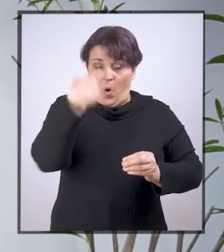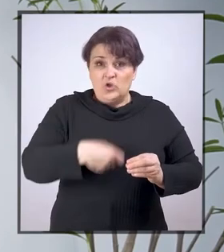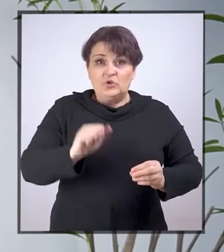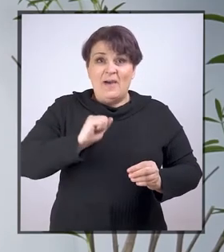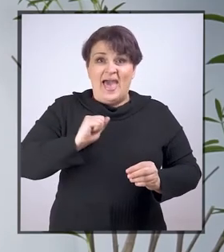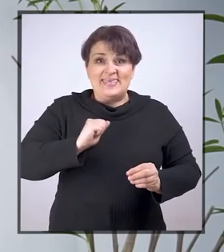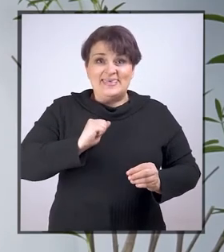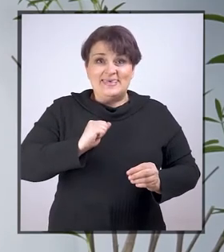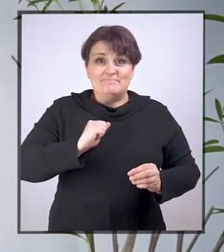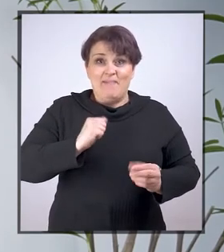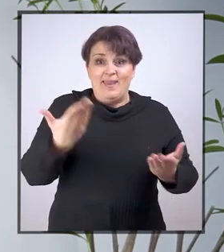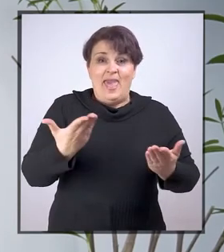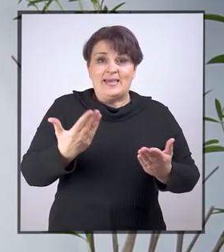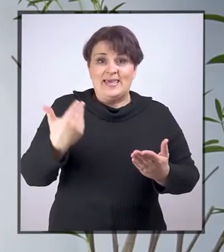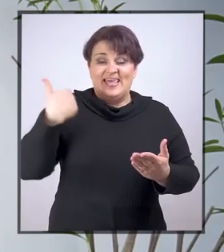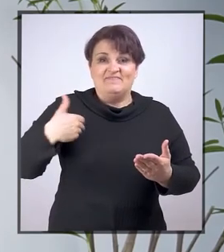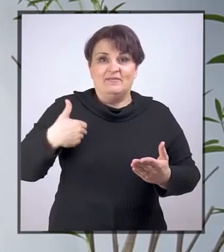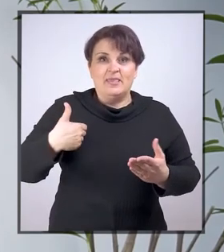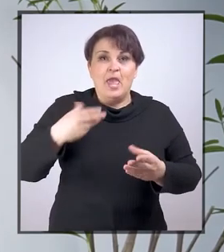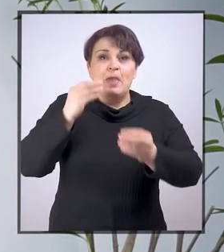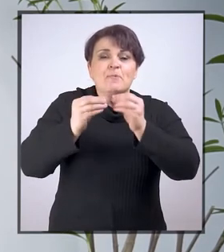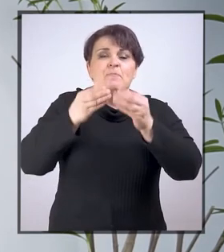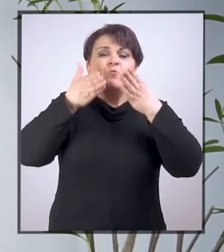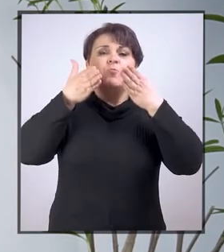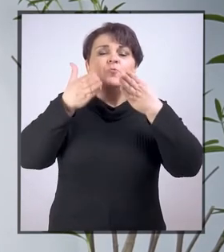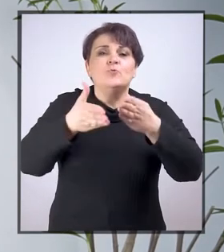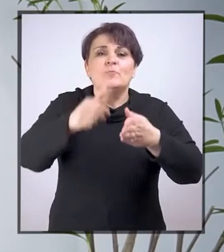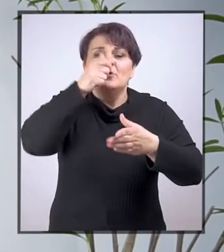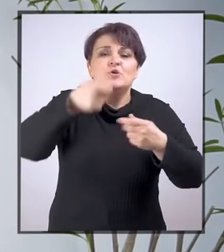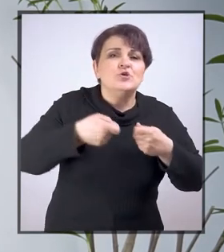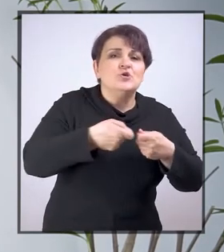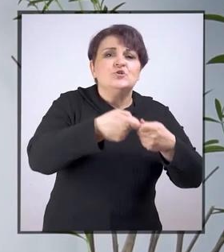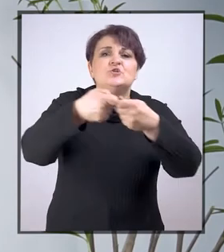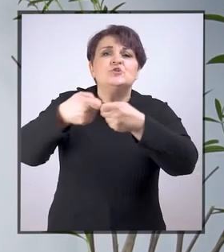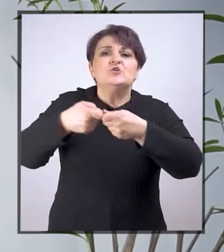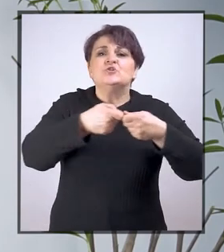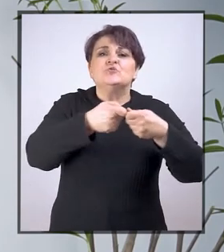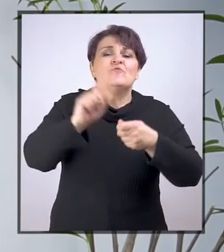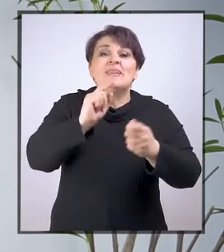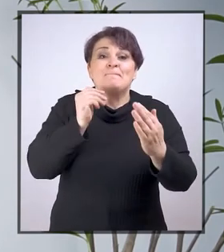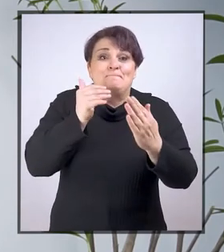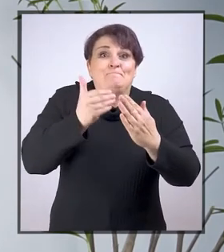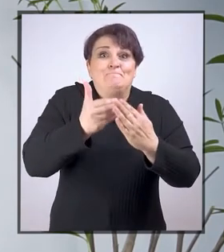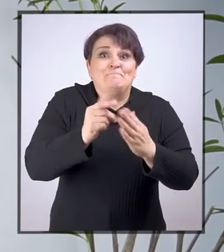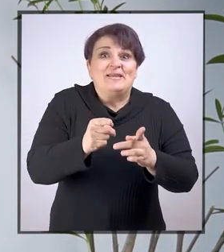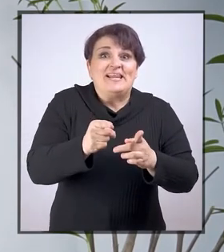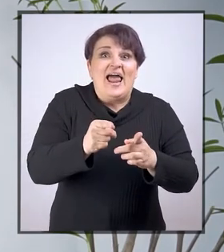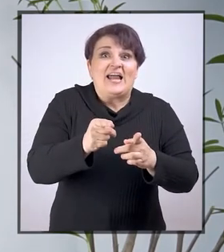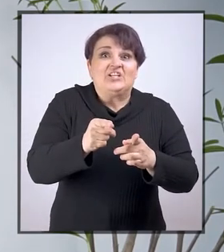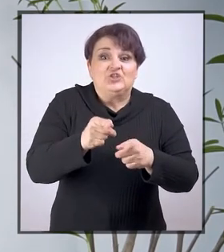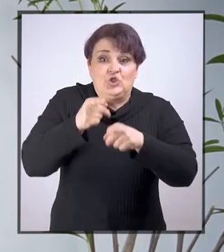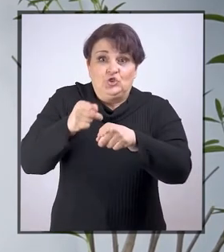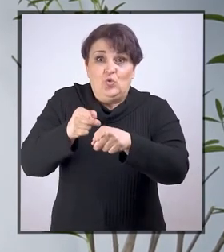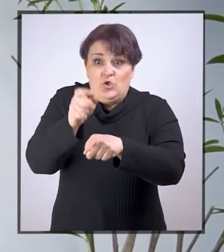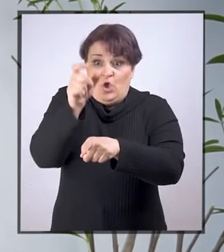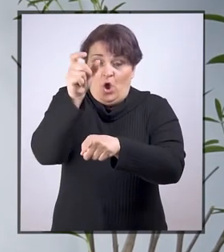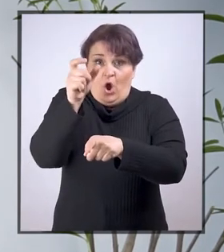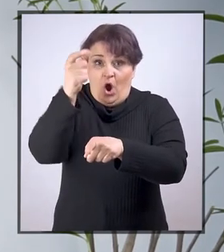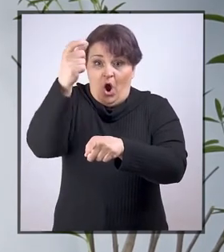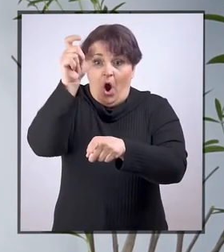neki invaliditet. Problem je u tome što društvo nije prilagođeno